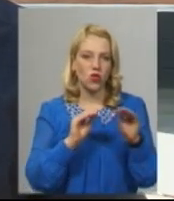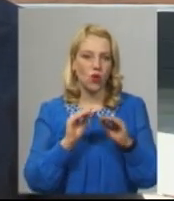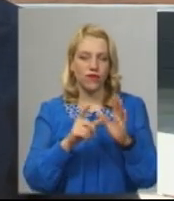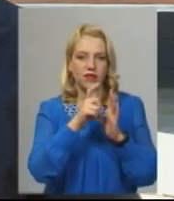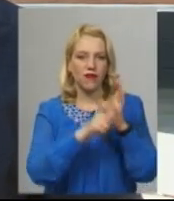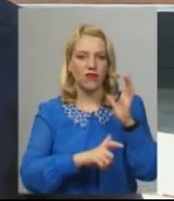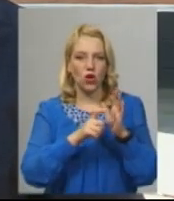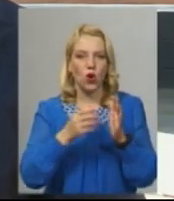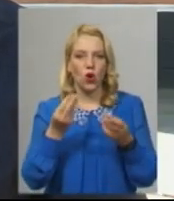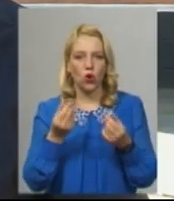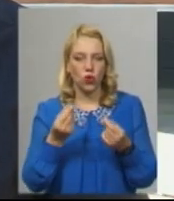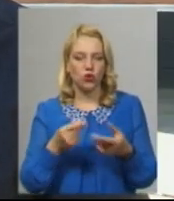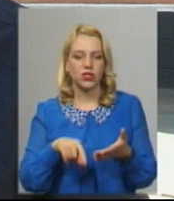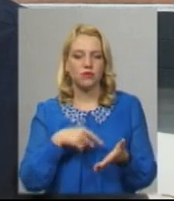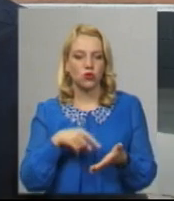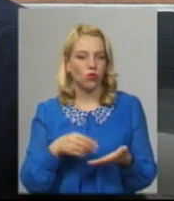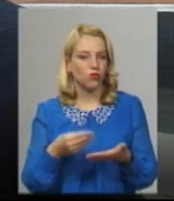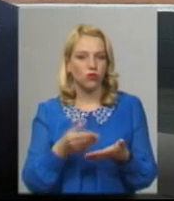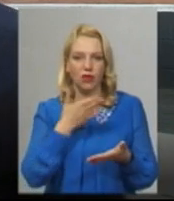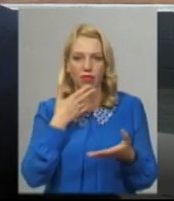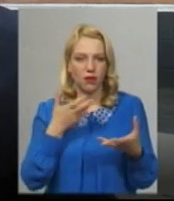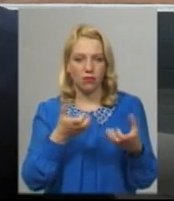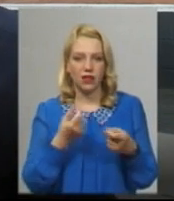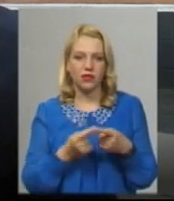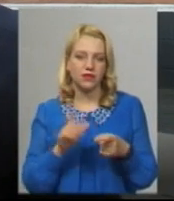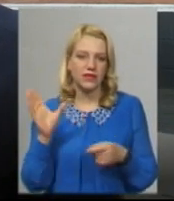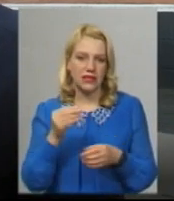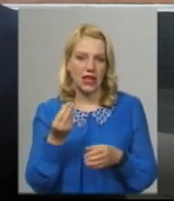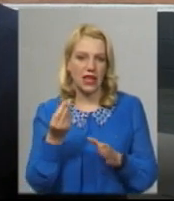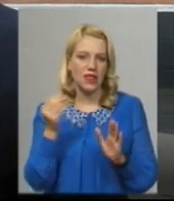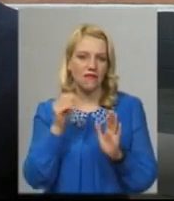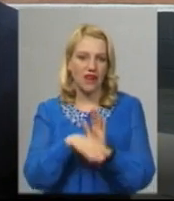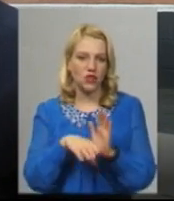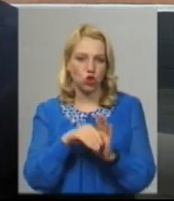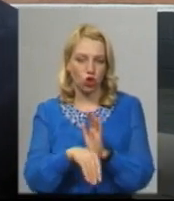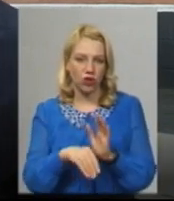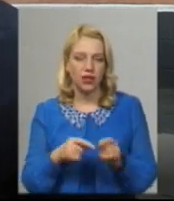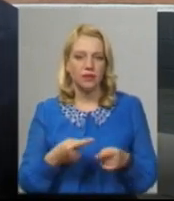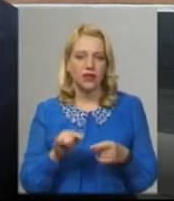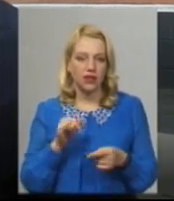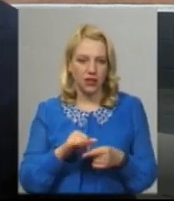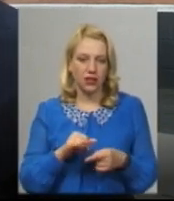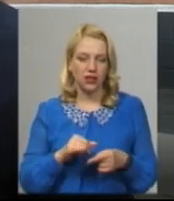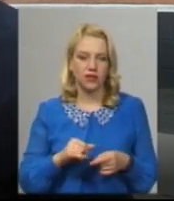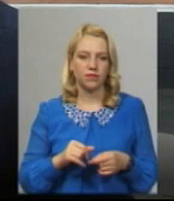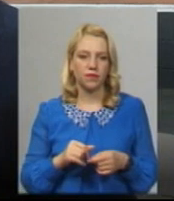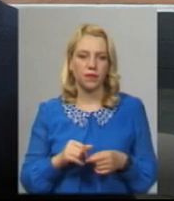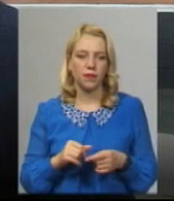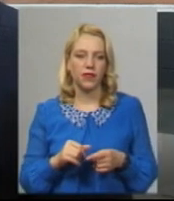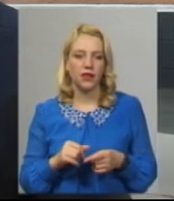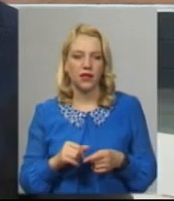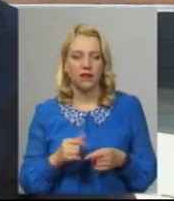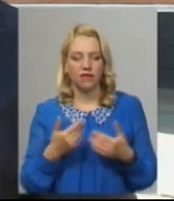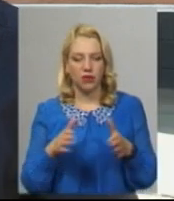міського бюджету не брали Все здійснюється за кошти інвестора і встановлення валідаторів і випуск